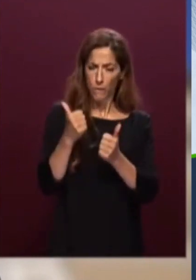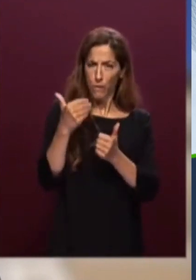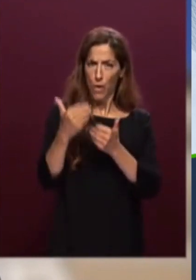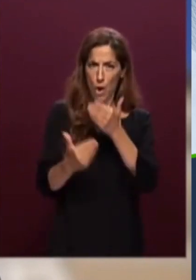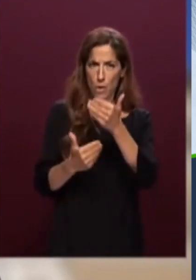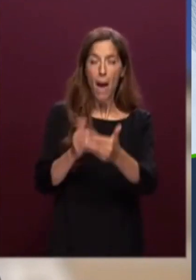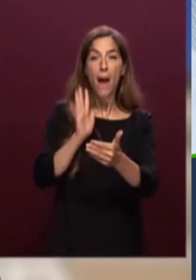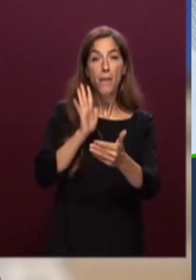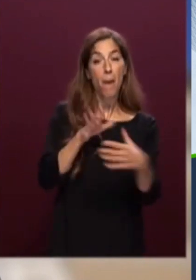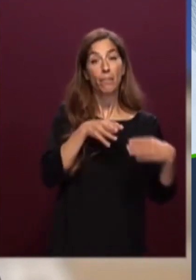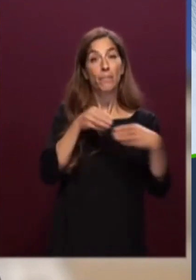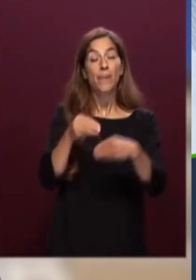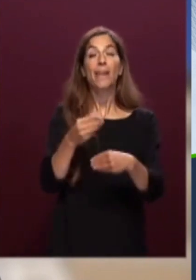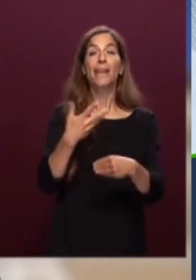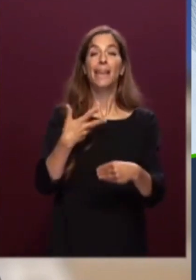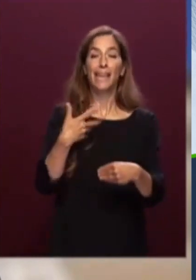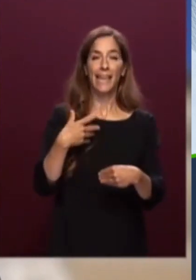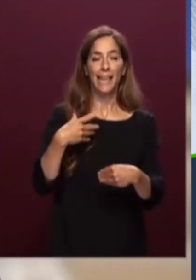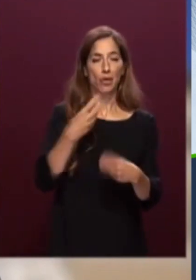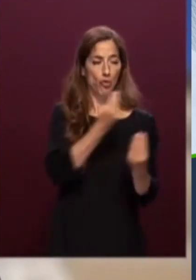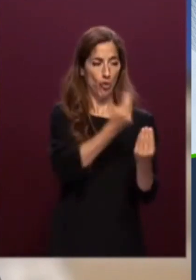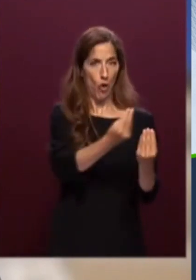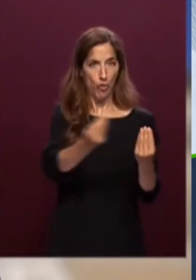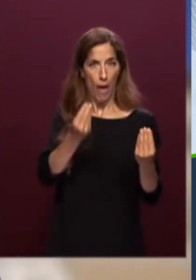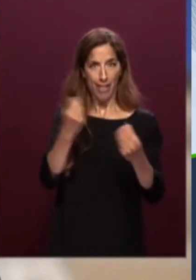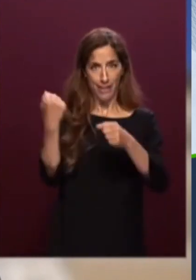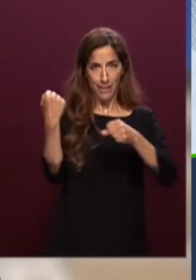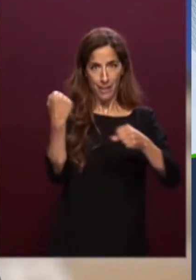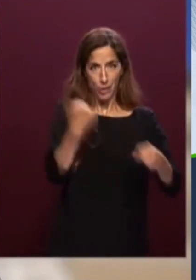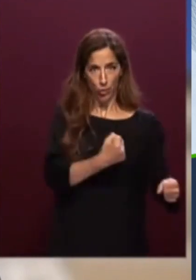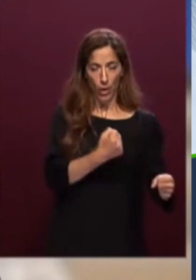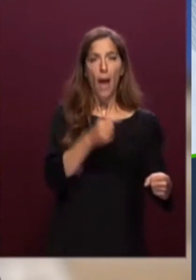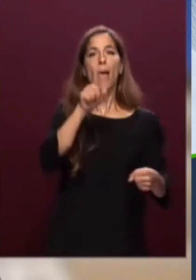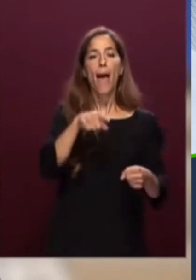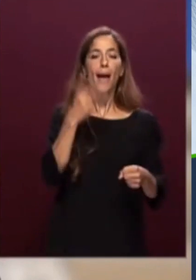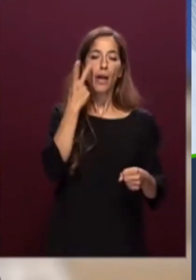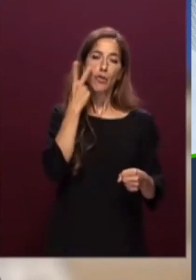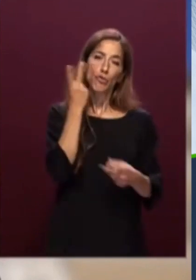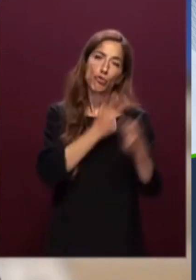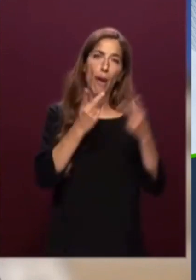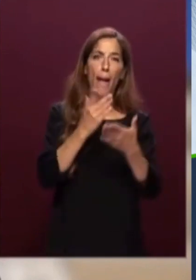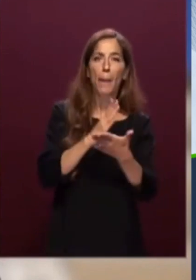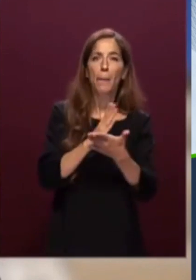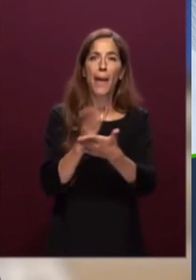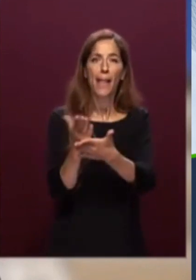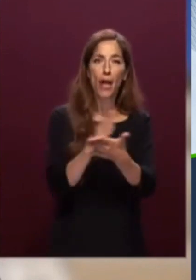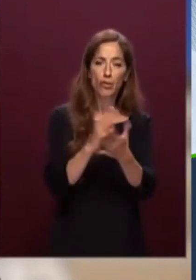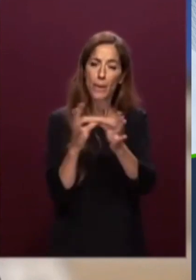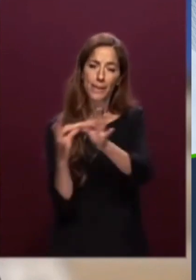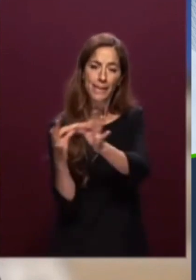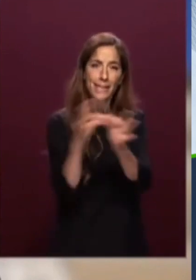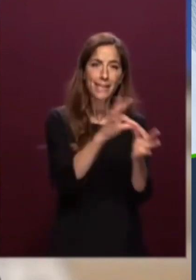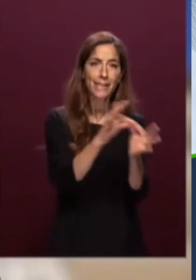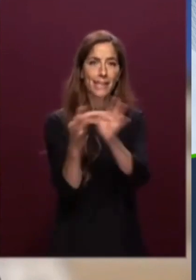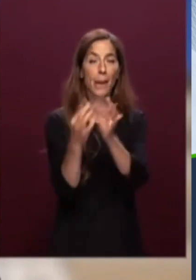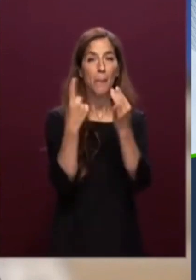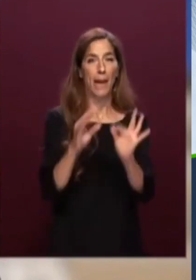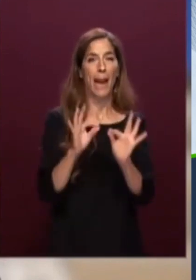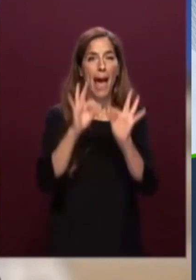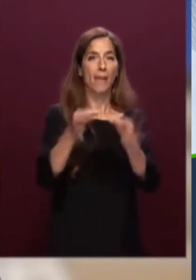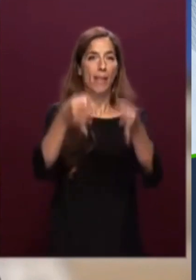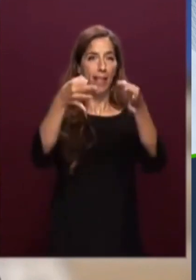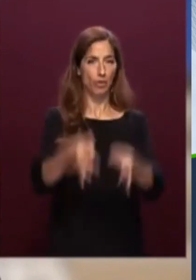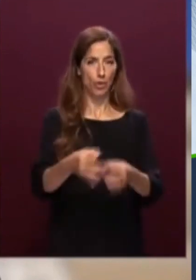istituzionali una giusta mediazione sulle decisioni assunte viviamo in un momento di grande inquietudine